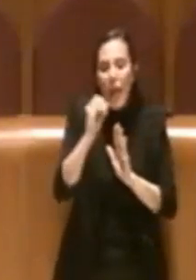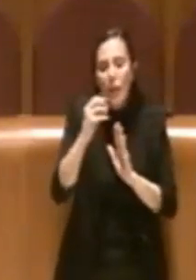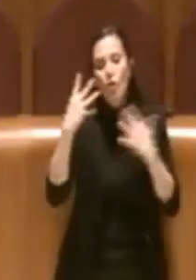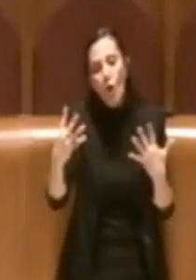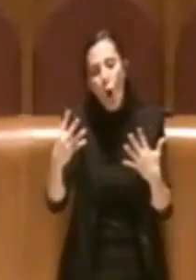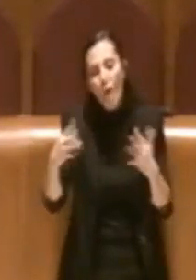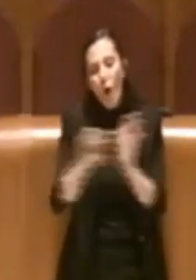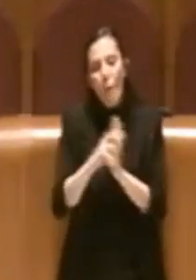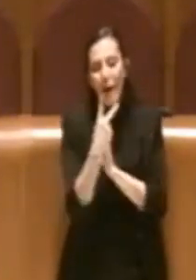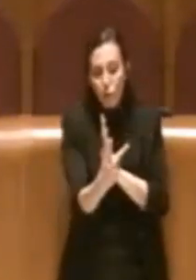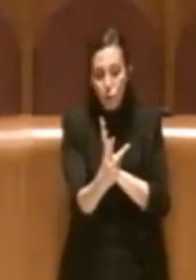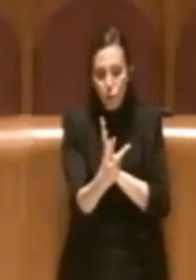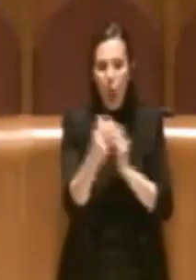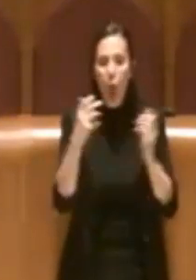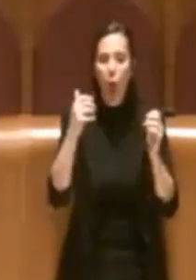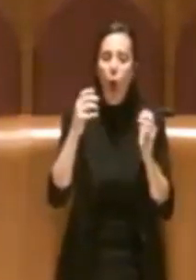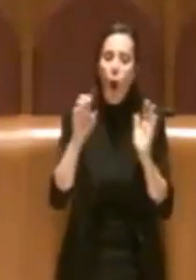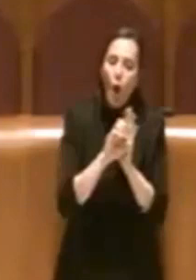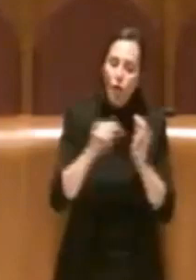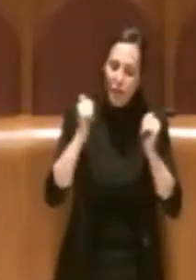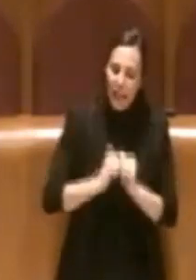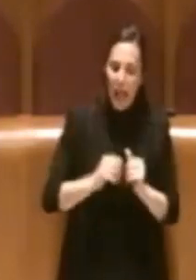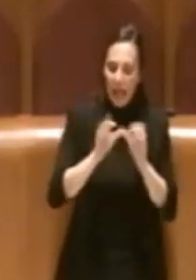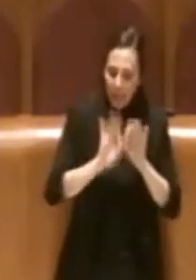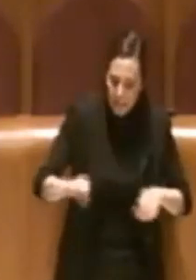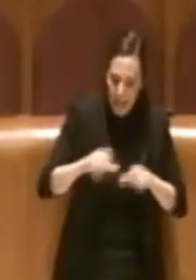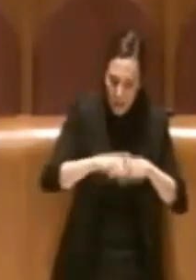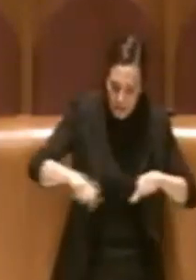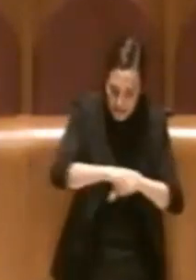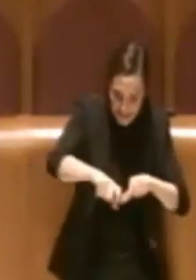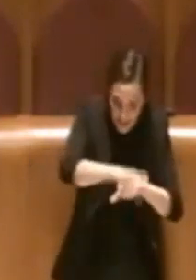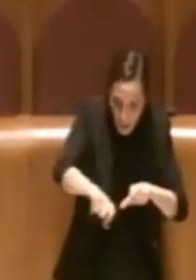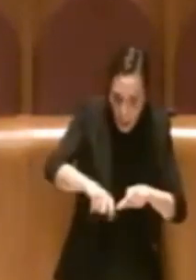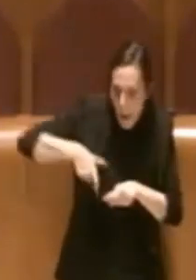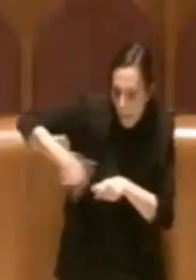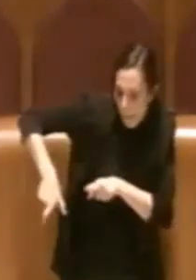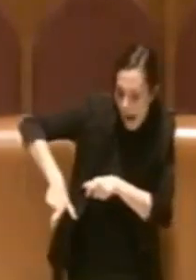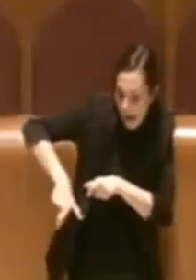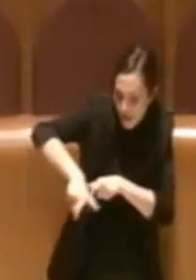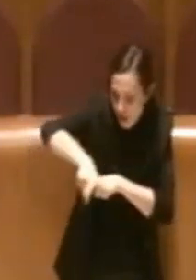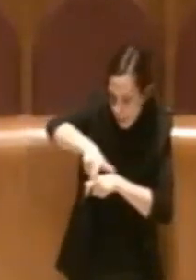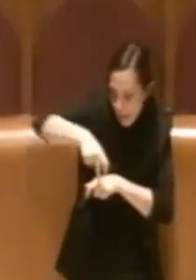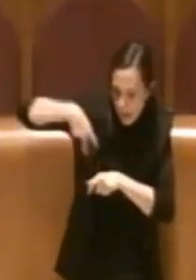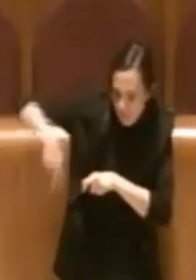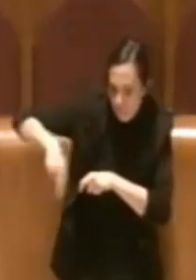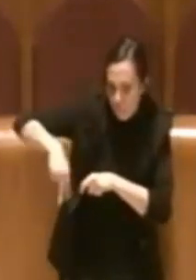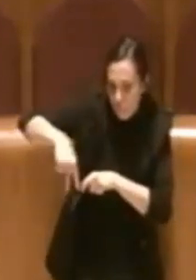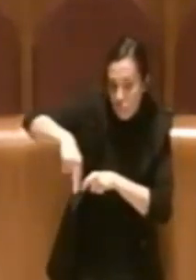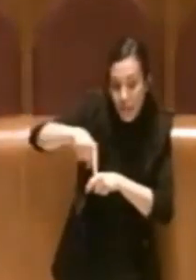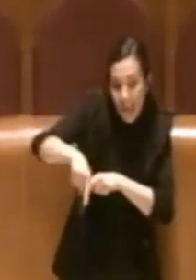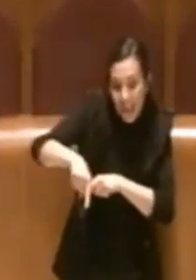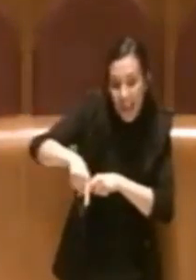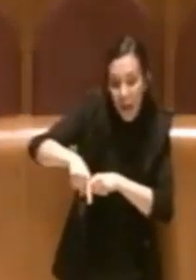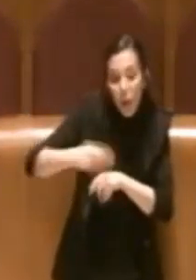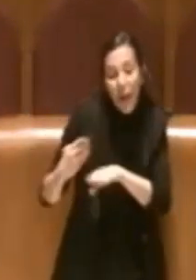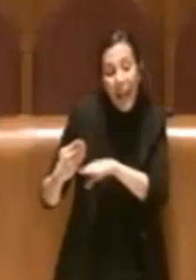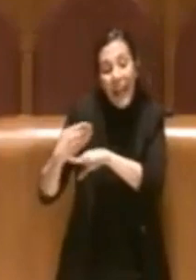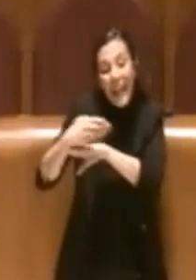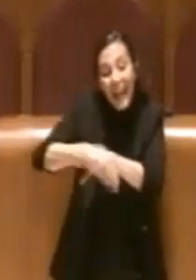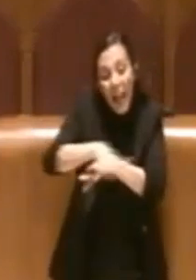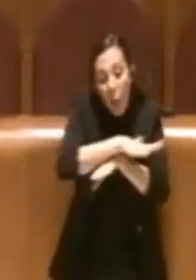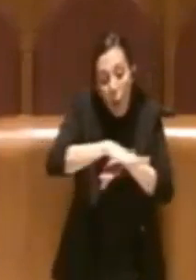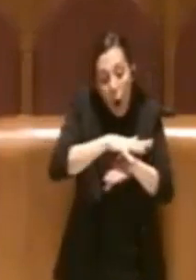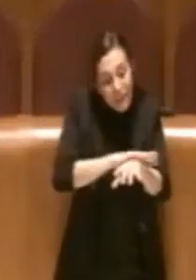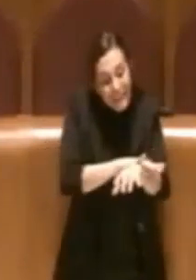codice della strada, quindi rispettando le strisce pedonali, passando sul marciapiede, eccetera, da ingresso del luogo sensibile